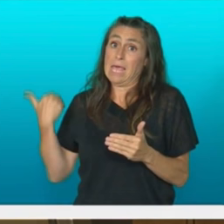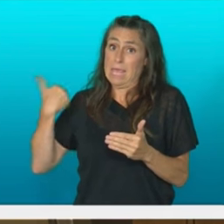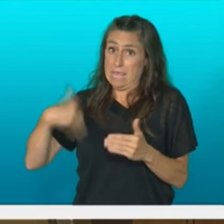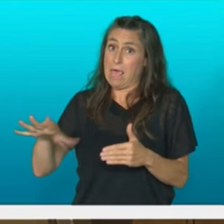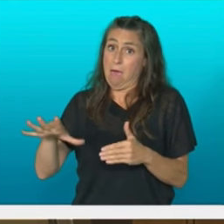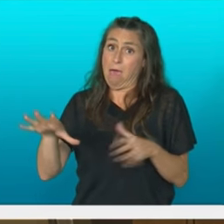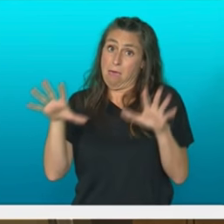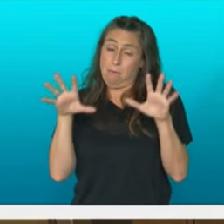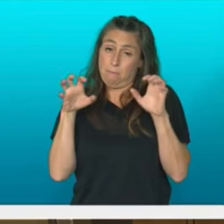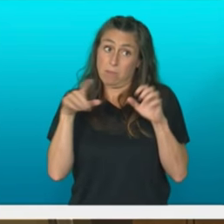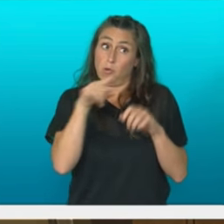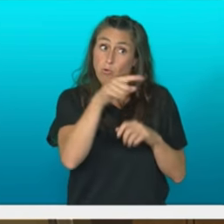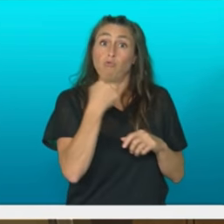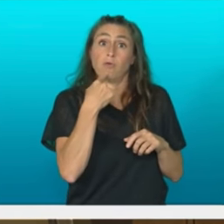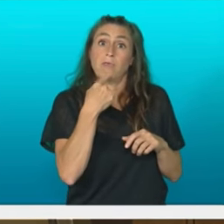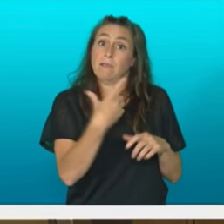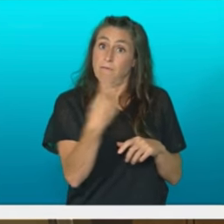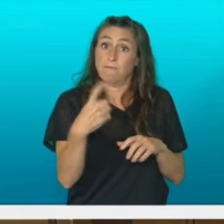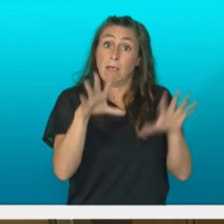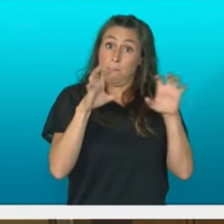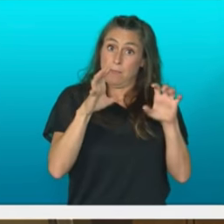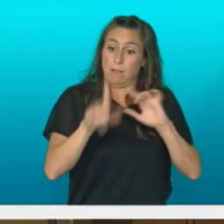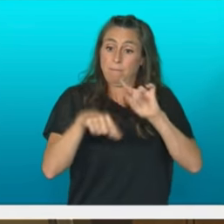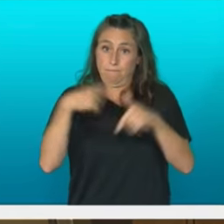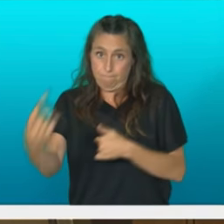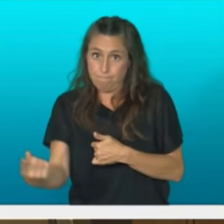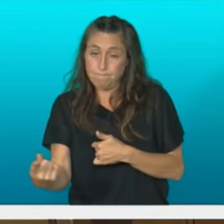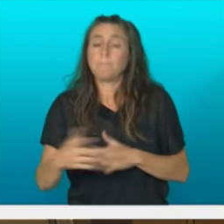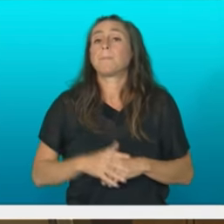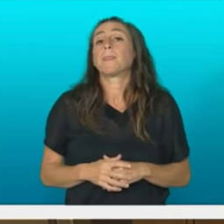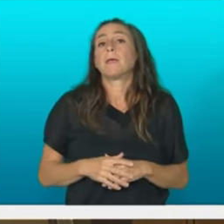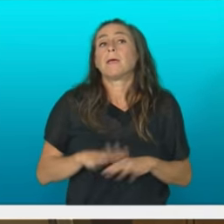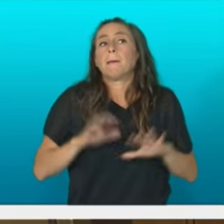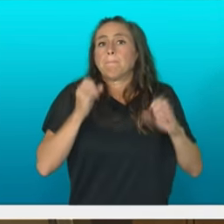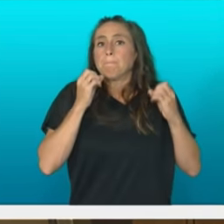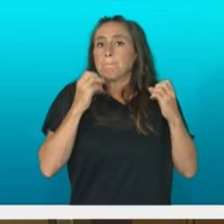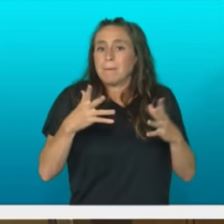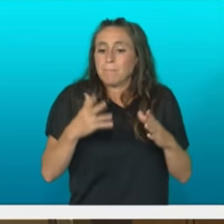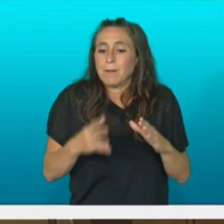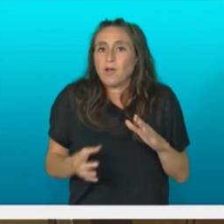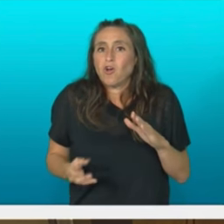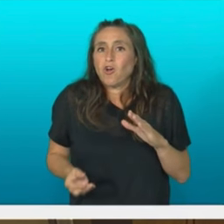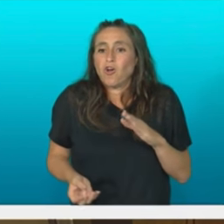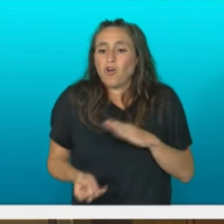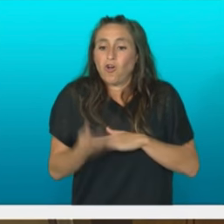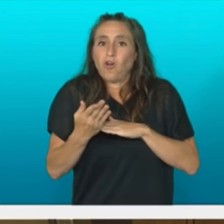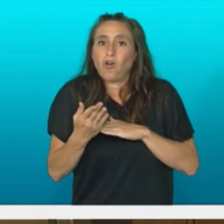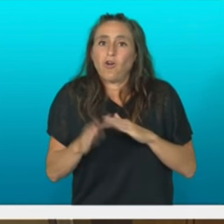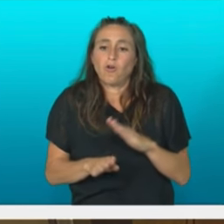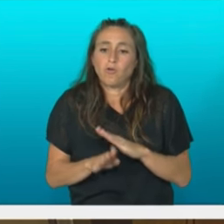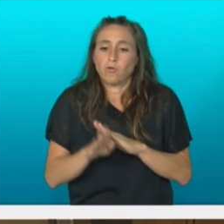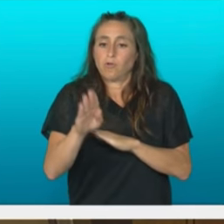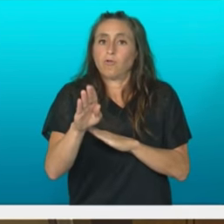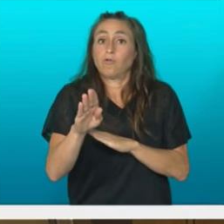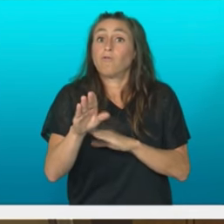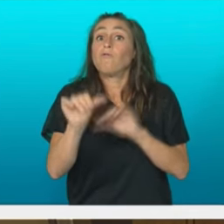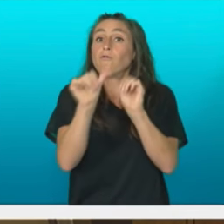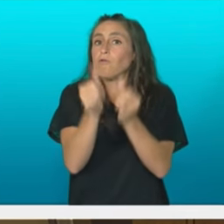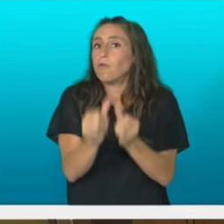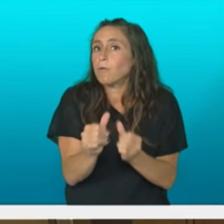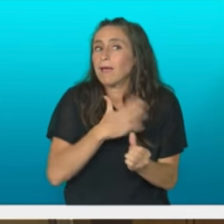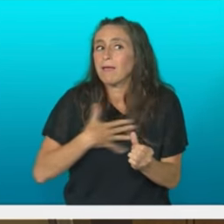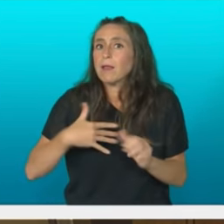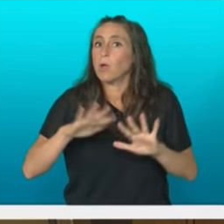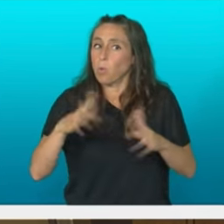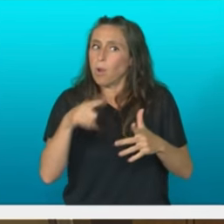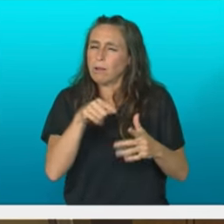irakaspenetazitzen induzu, zer motako suspertzean nahi dugun, eta hori ere uste dut ez da baidatu egin beharko genuke.